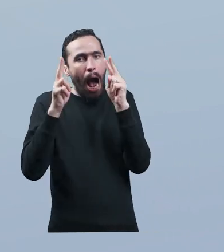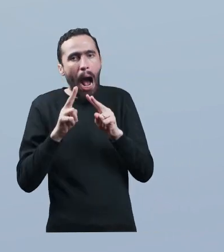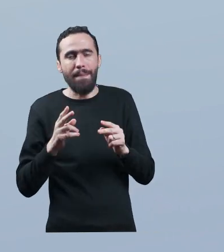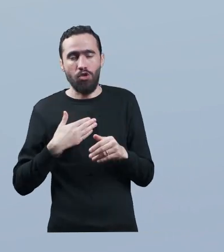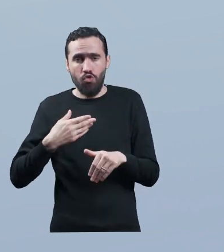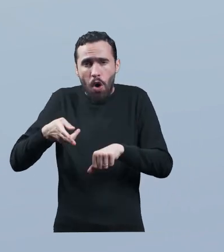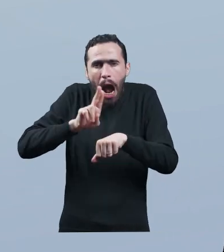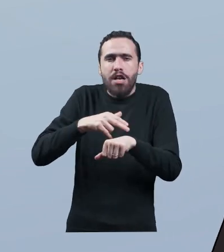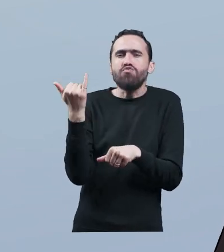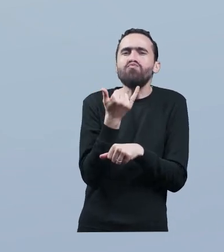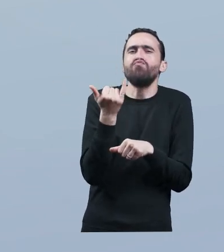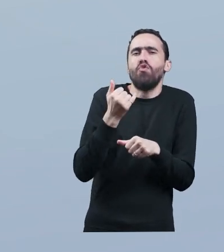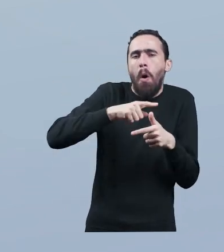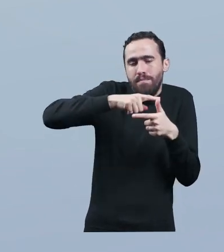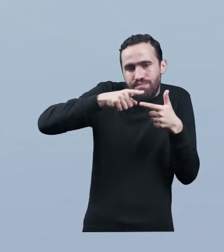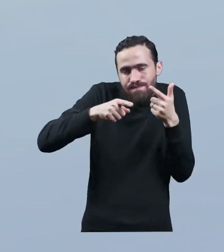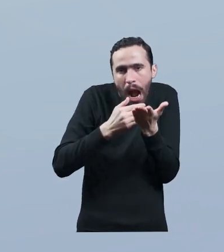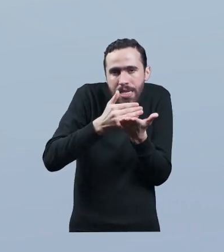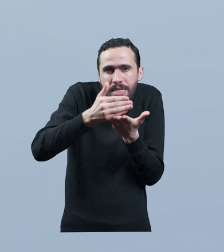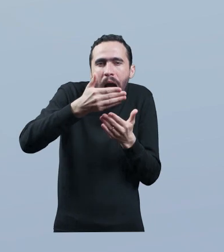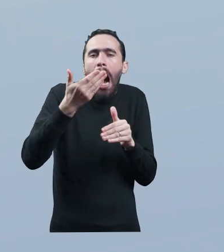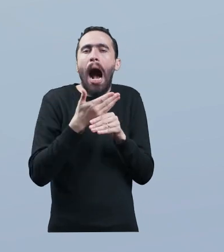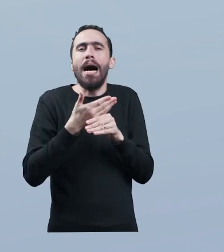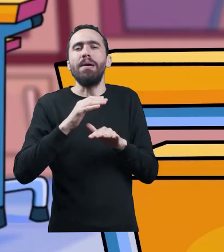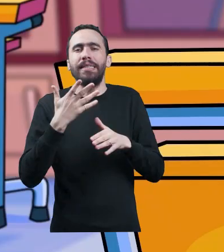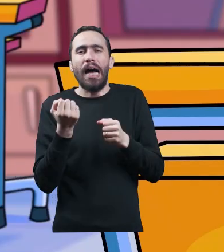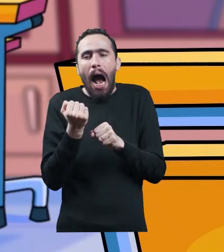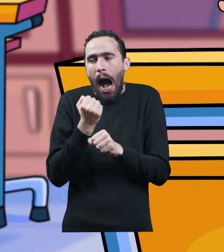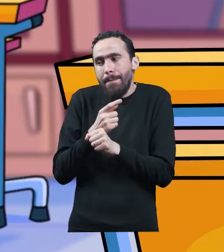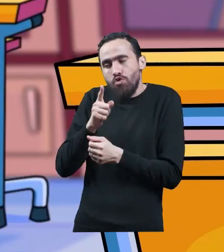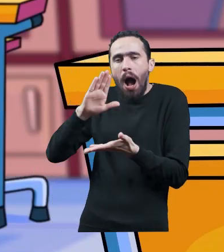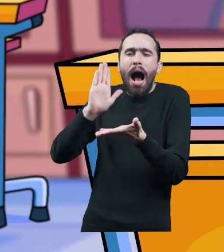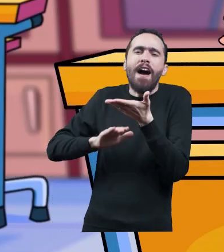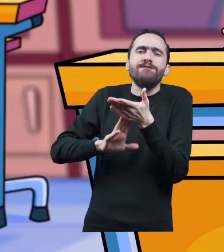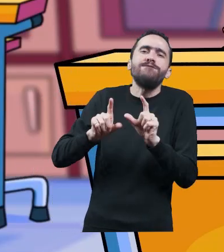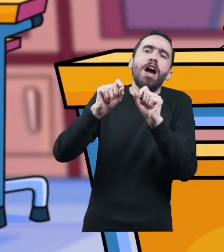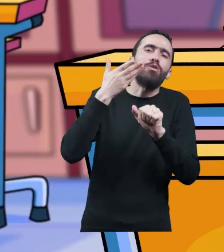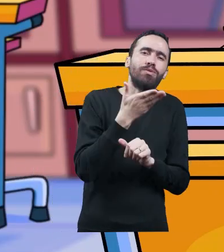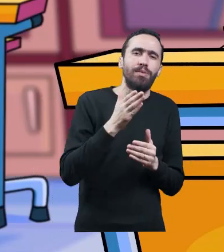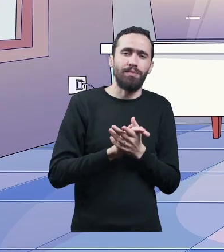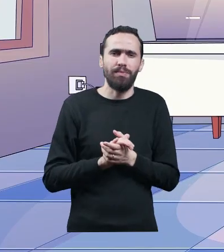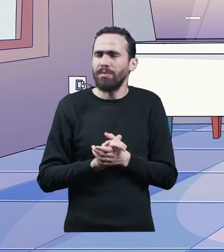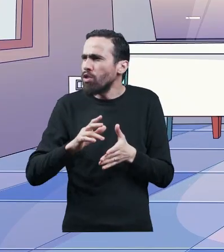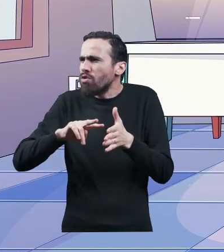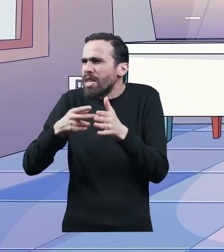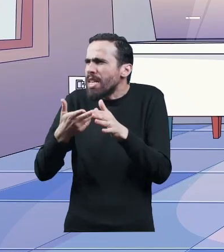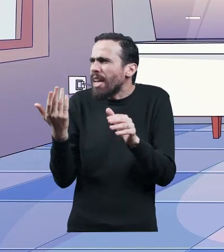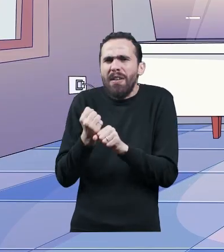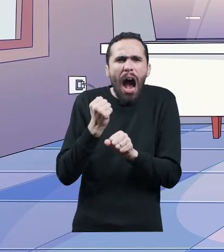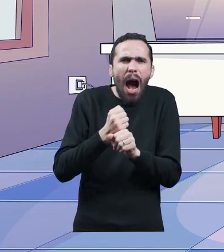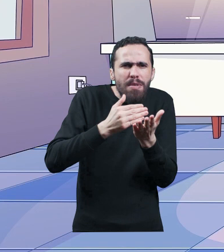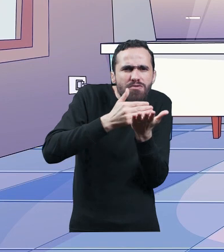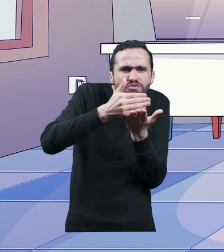الخطوات التالية في حال الاشتباه بوجود البرامج الضارة ما هي هذه الخطوات؟ في هذه